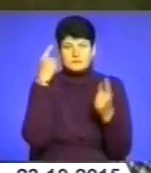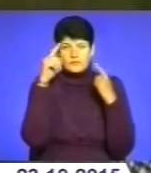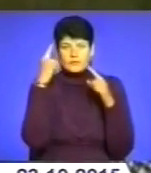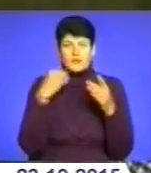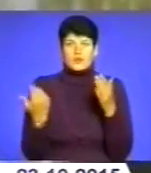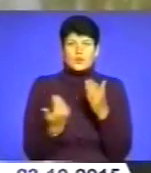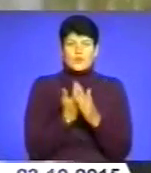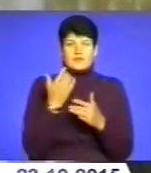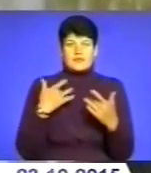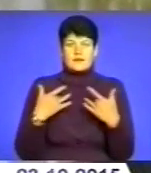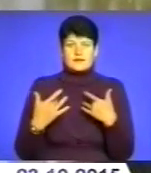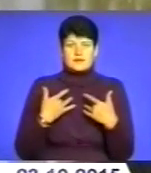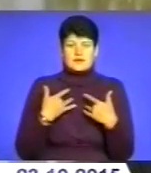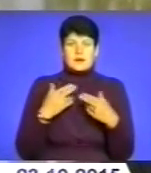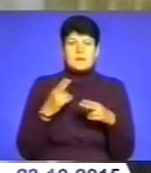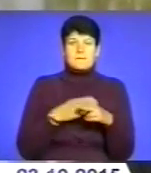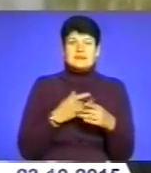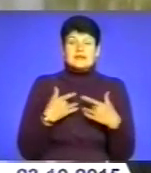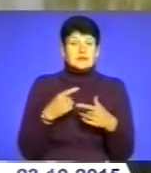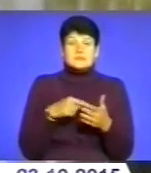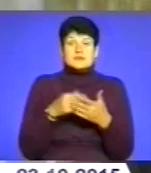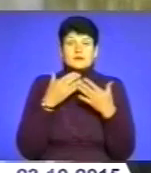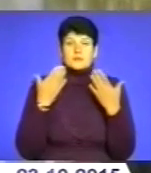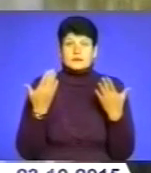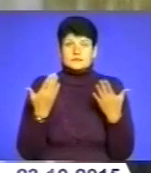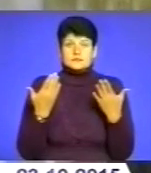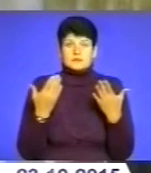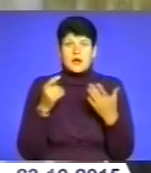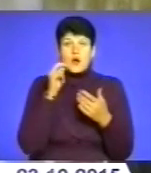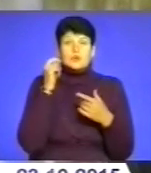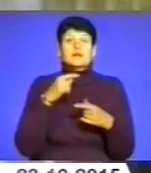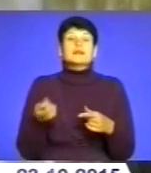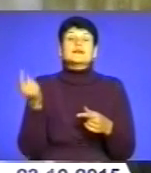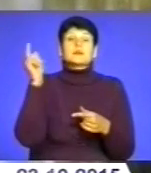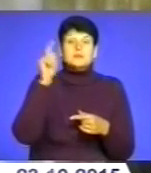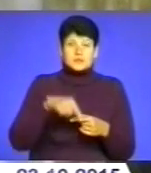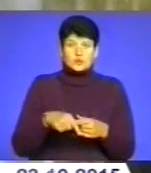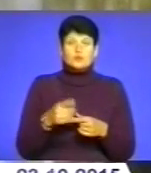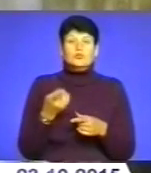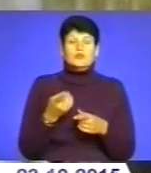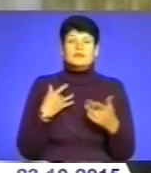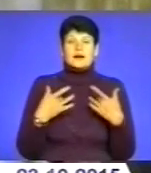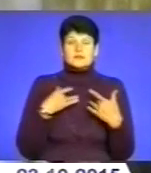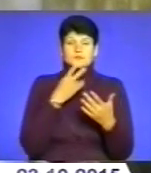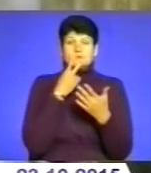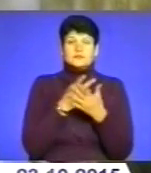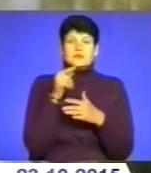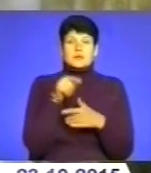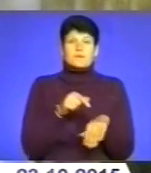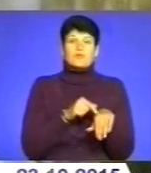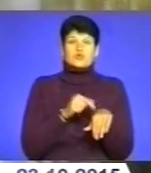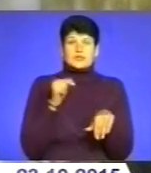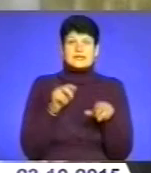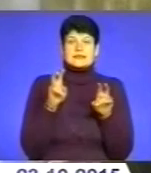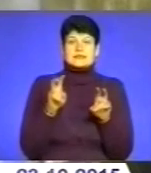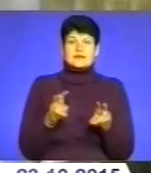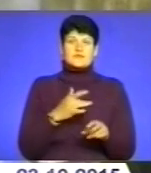театр. Без театру міста немає, а України подавно. І в театрі ми висловлюємо ті почуття, які сидять